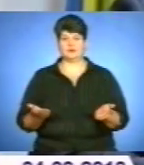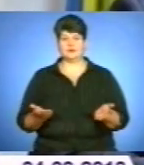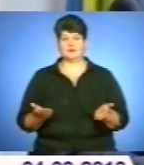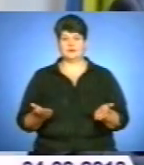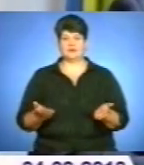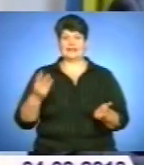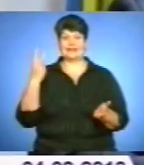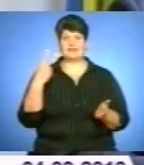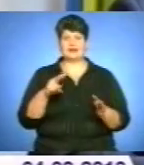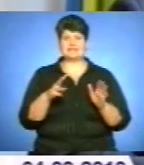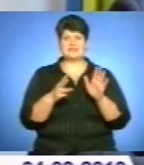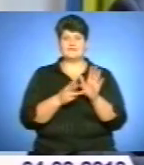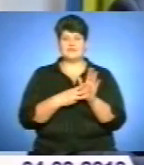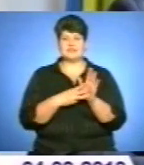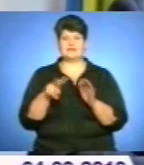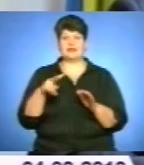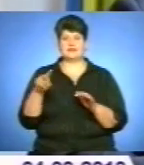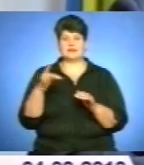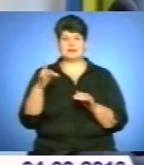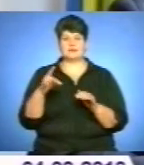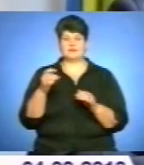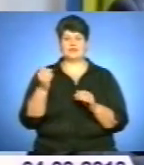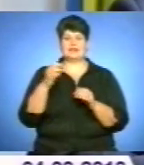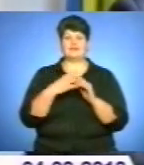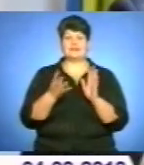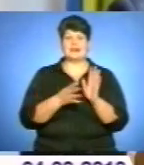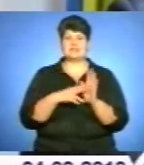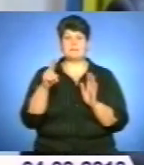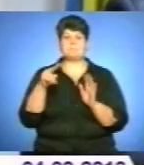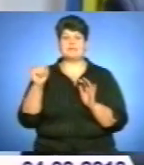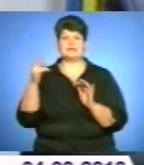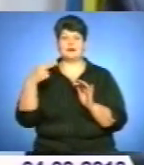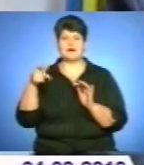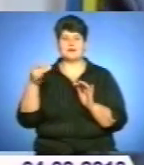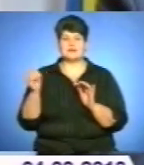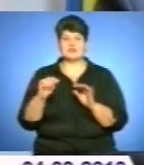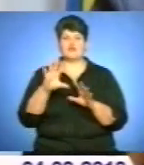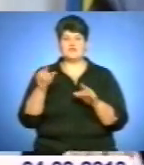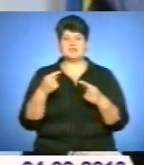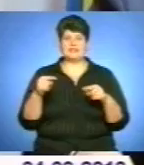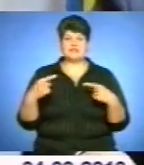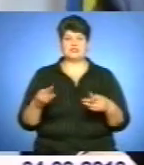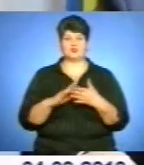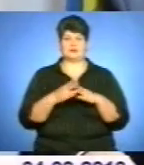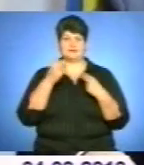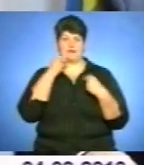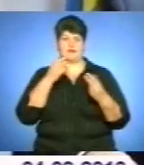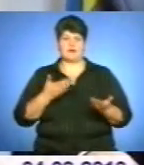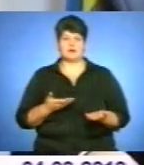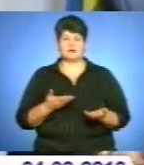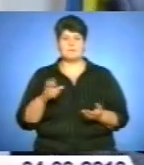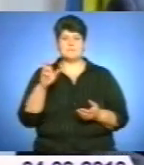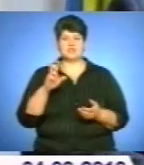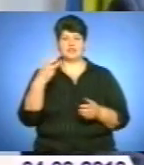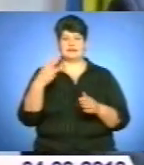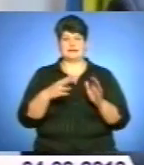28% Лановецький район, 19% Підгаєцький, всі інші ситуація трошки краща. Ну і Бережани